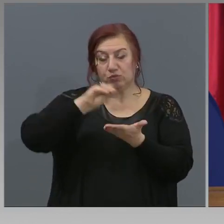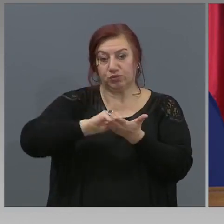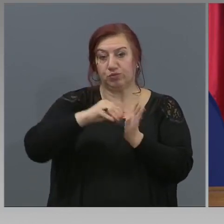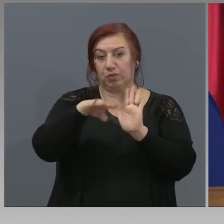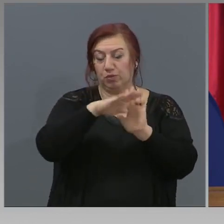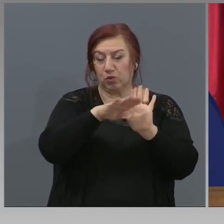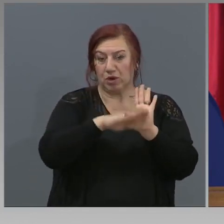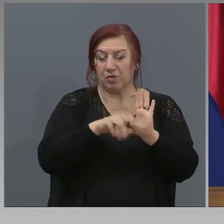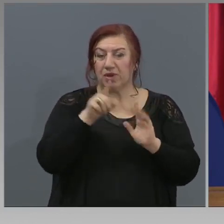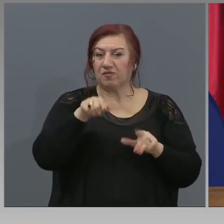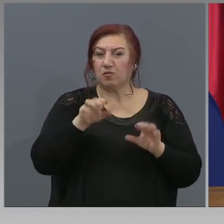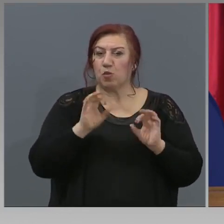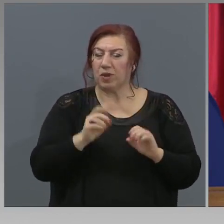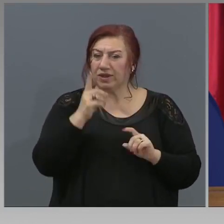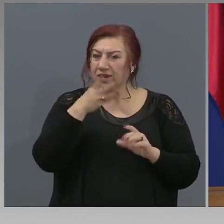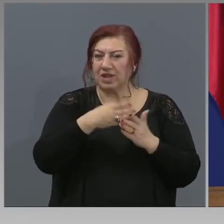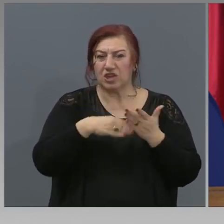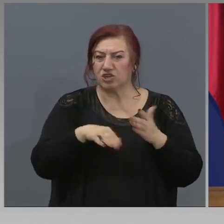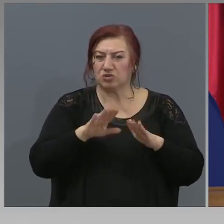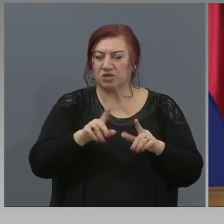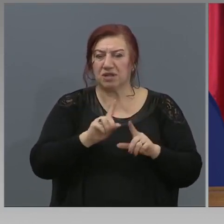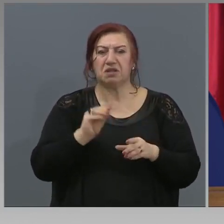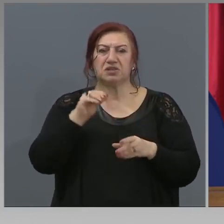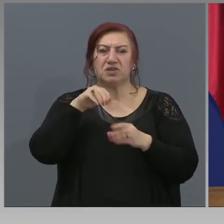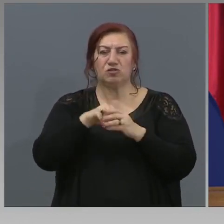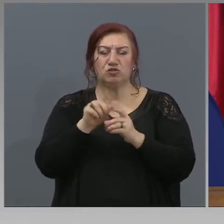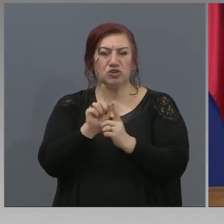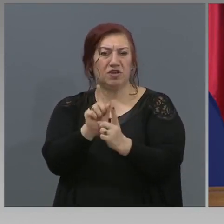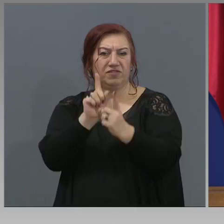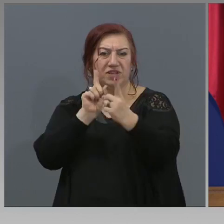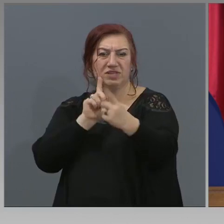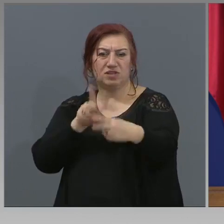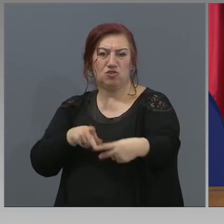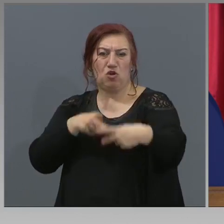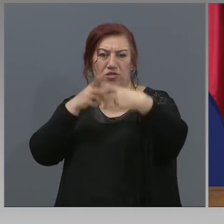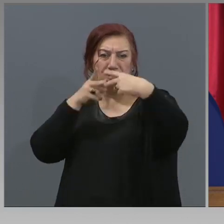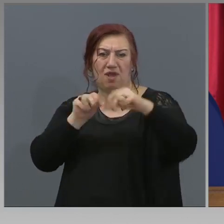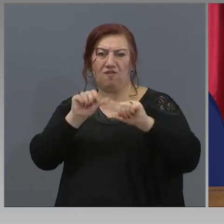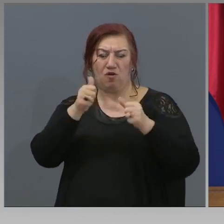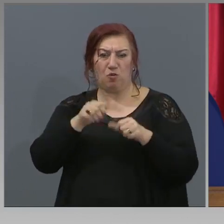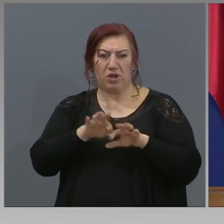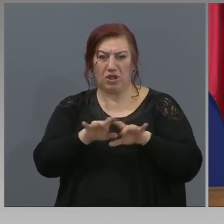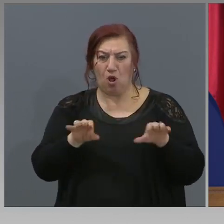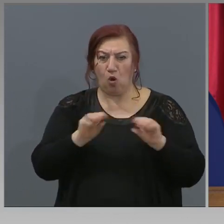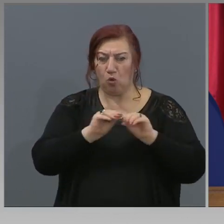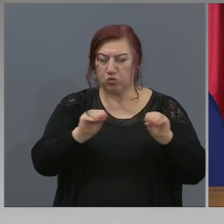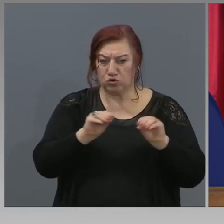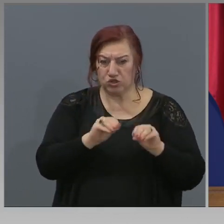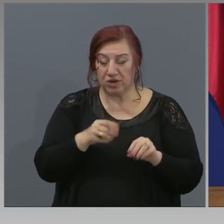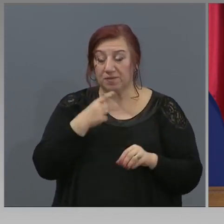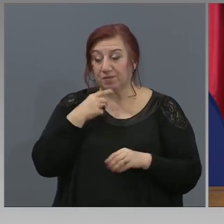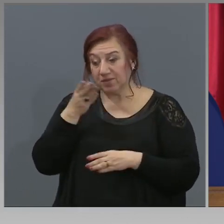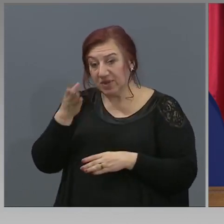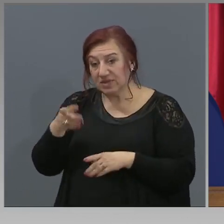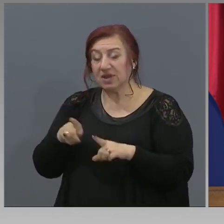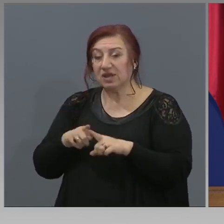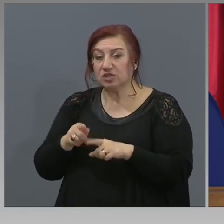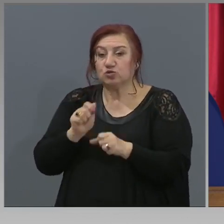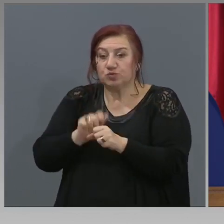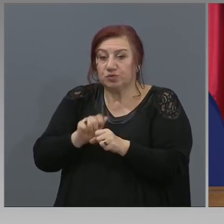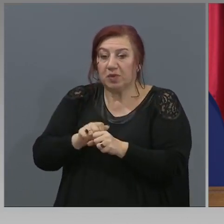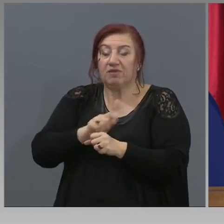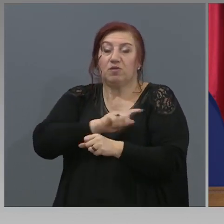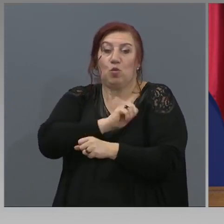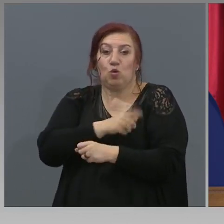момента една част от децата ни са включени в дистанционна форма на обучение, за тях също се полагат усилия.